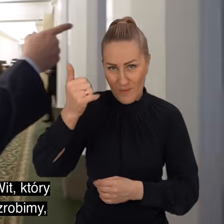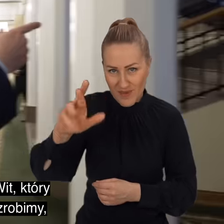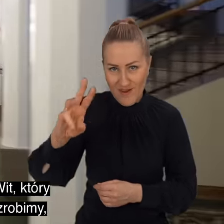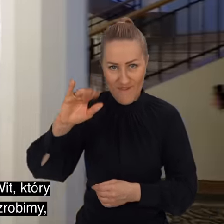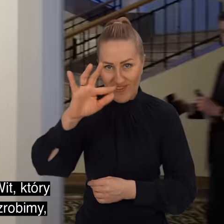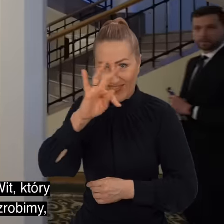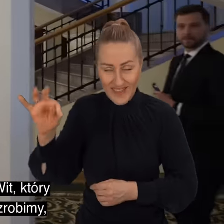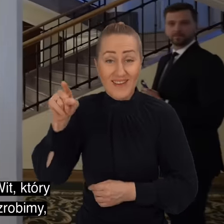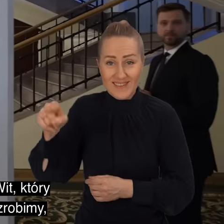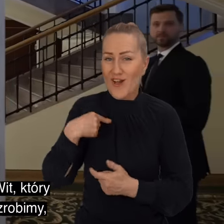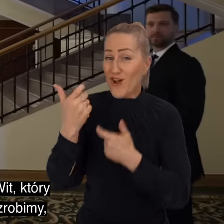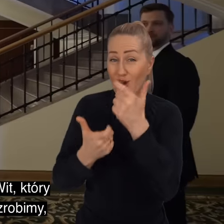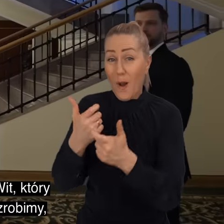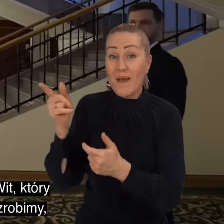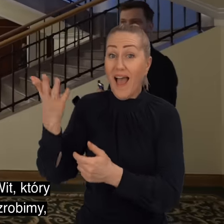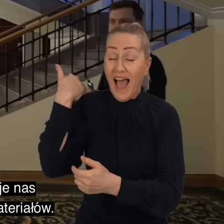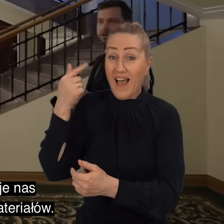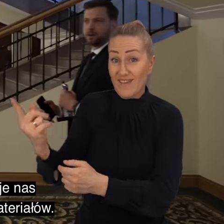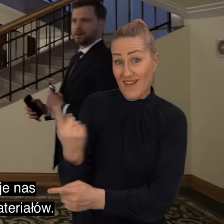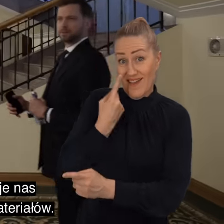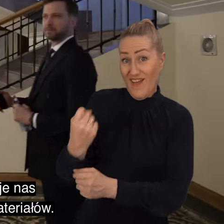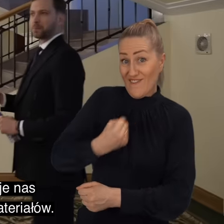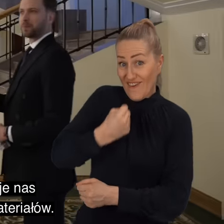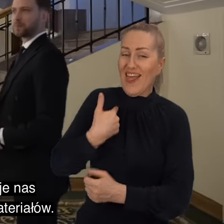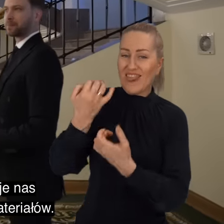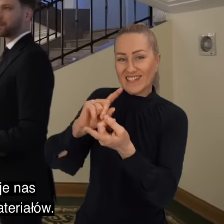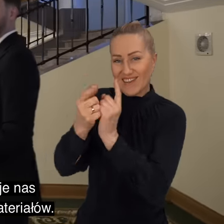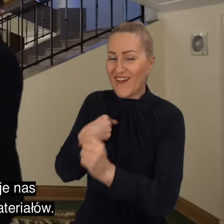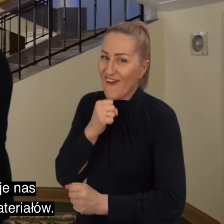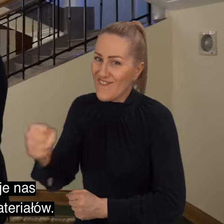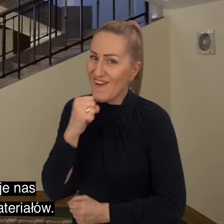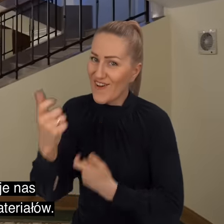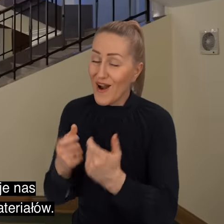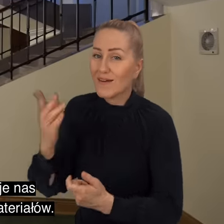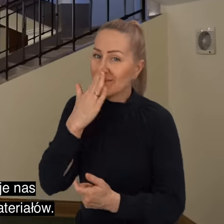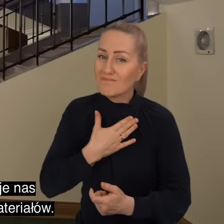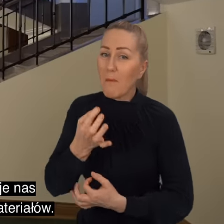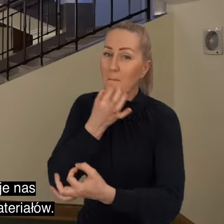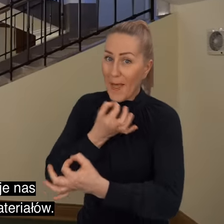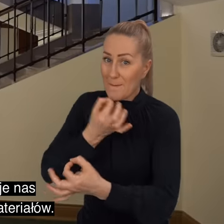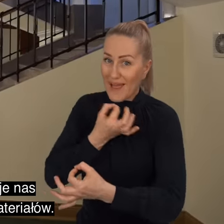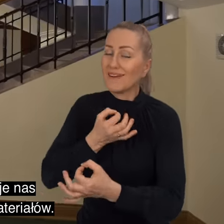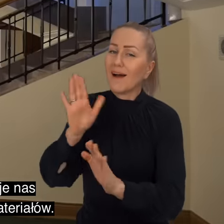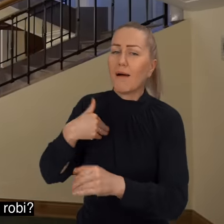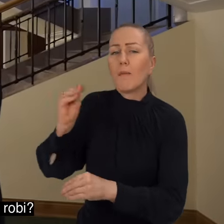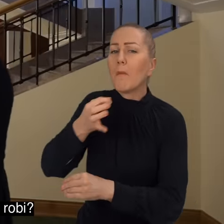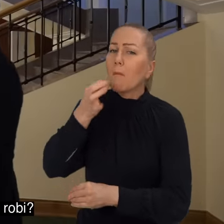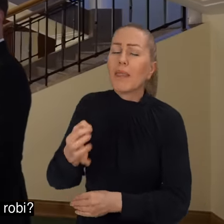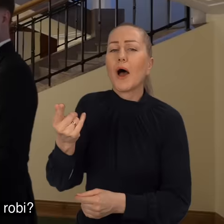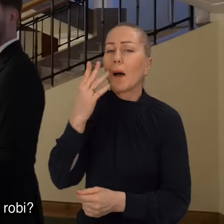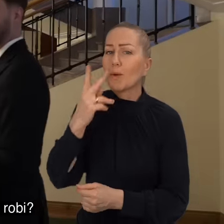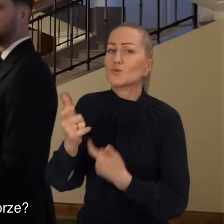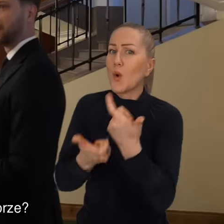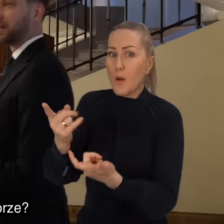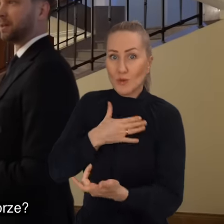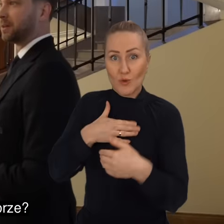który zwykle robi to, co my mu teraz zrobimy, czyli Pan redaktor Witt odpytuje nas do swoich podcastów i innych materiałów. Proszę powiedzieć,